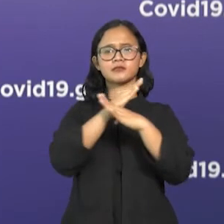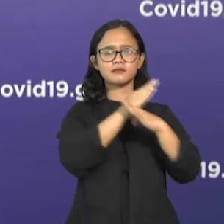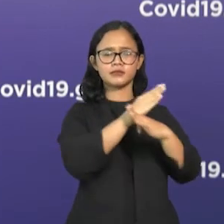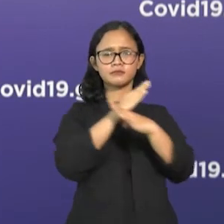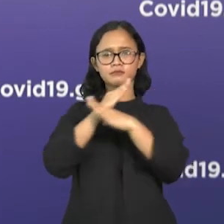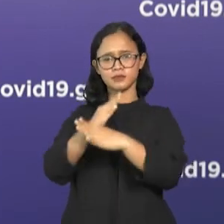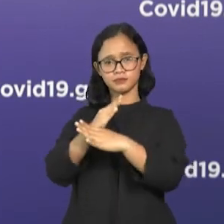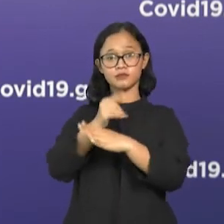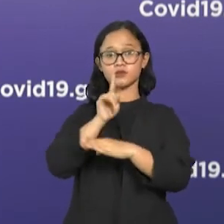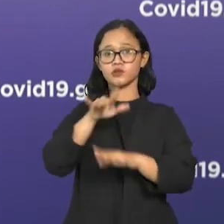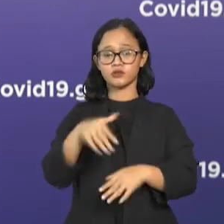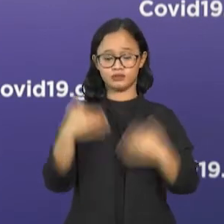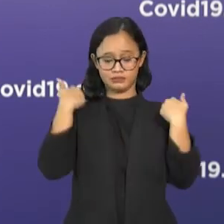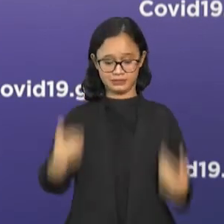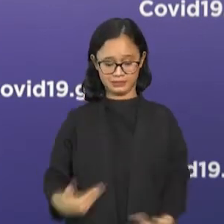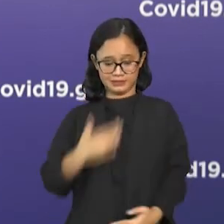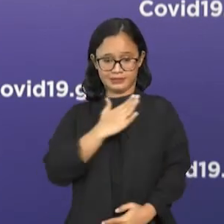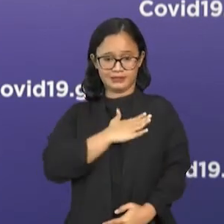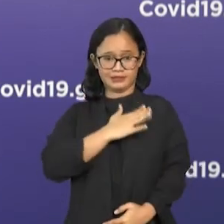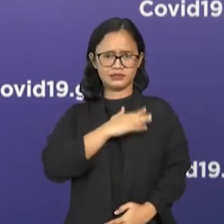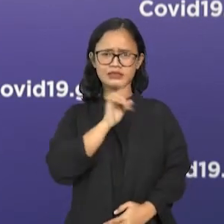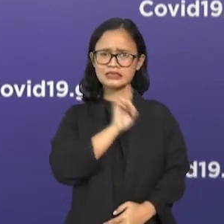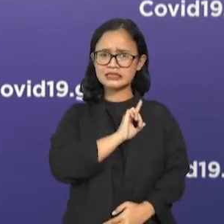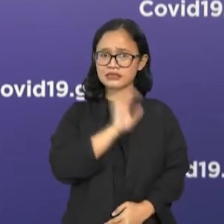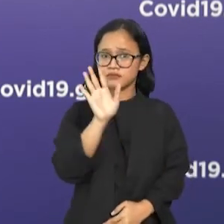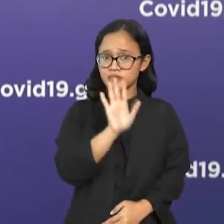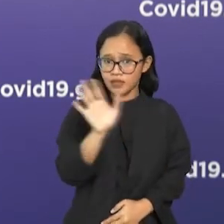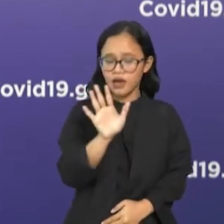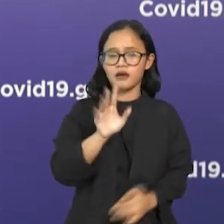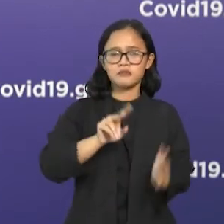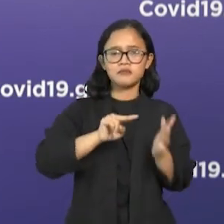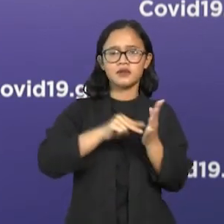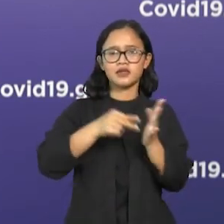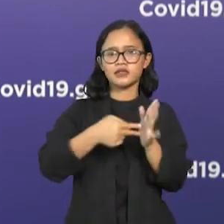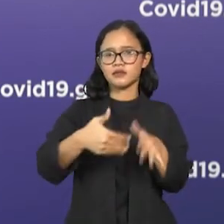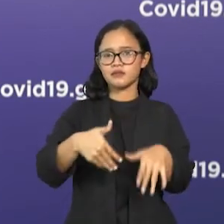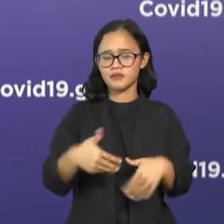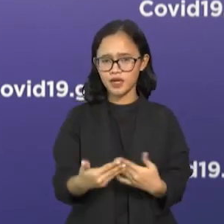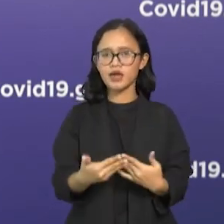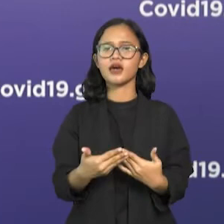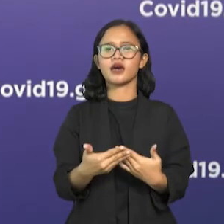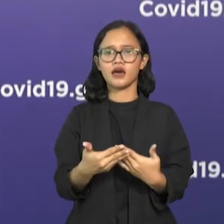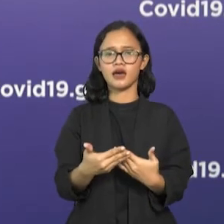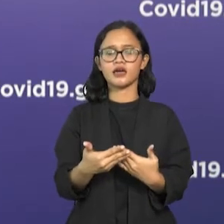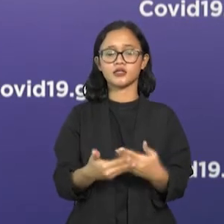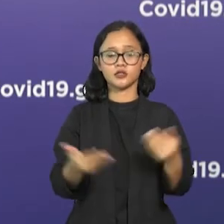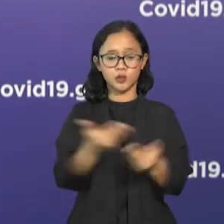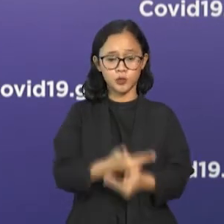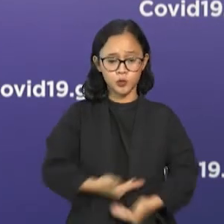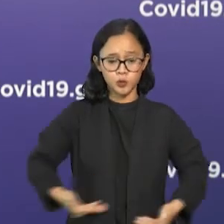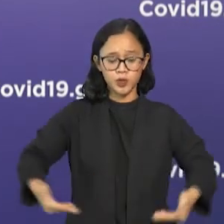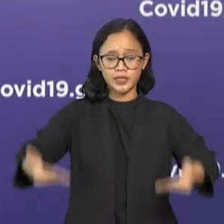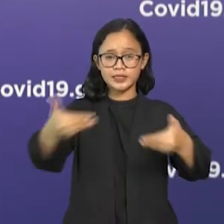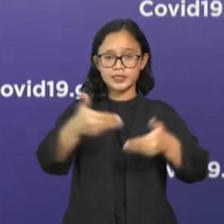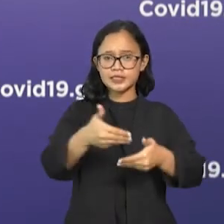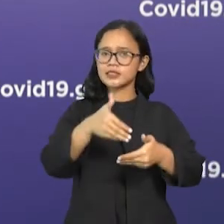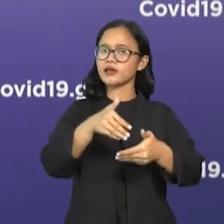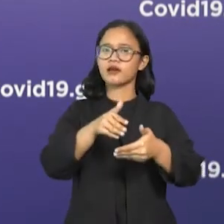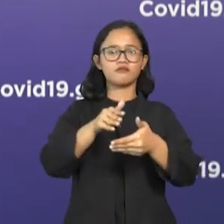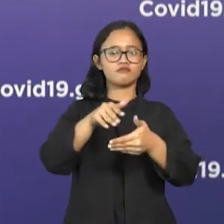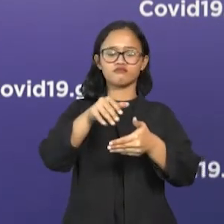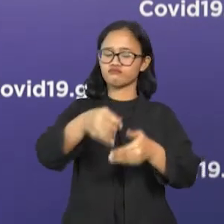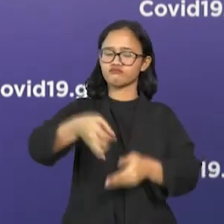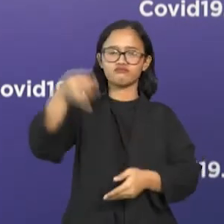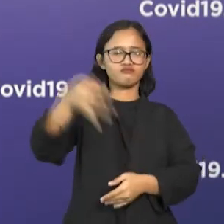apabila kita tidak lakukan pencegahan, maka kondisi seperti ini akan semakin memburuk.